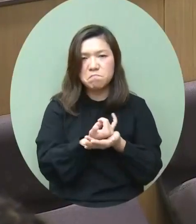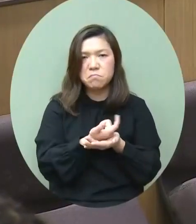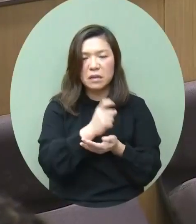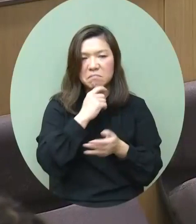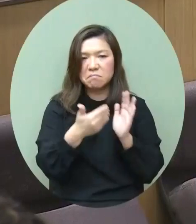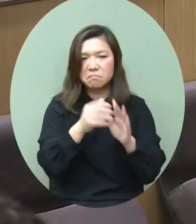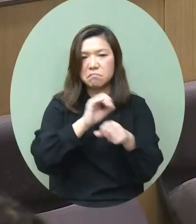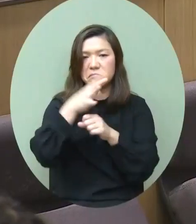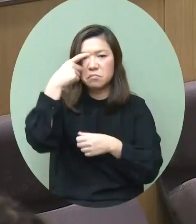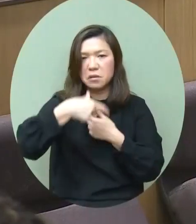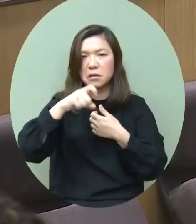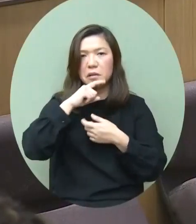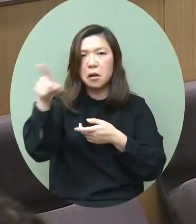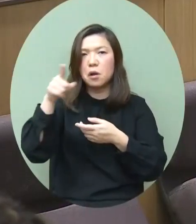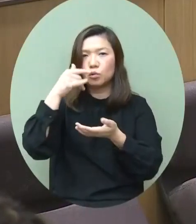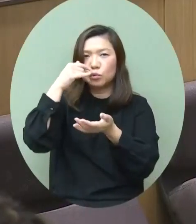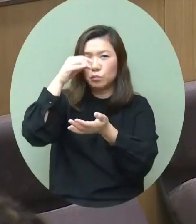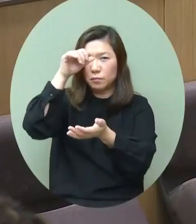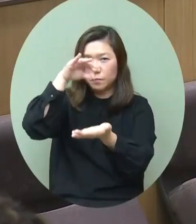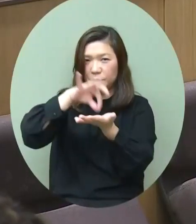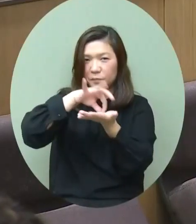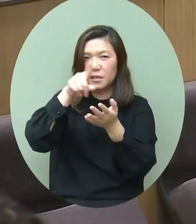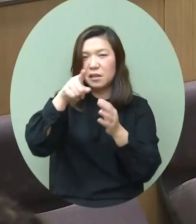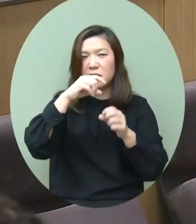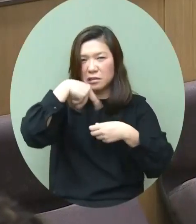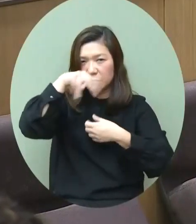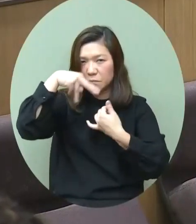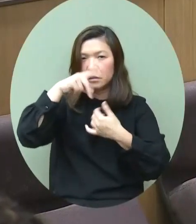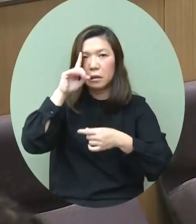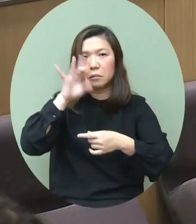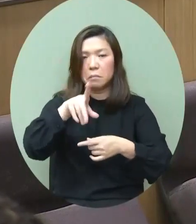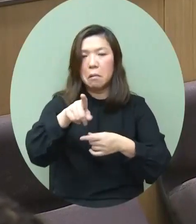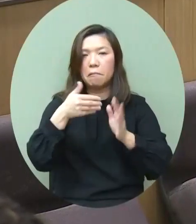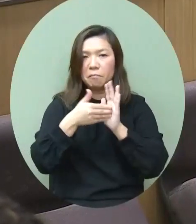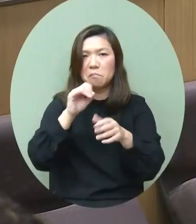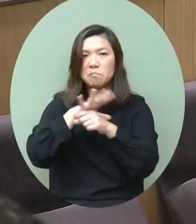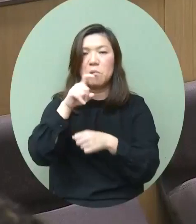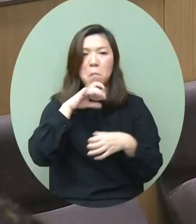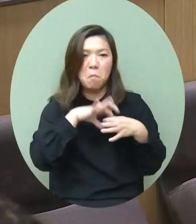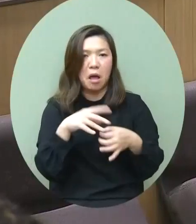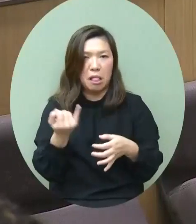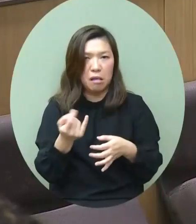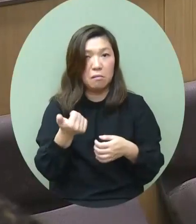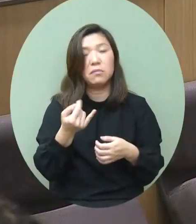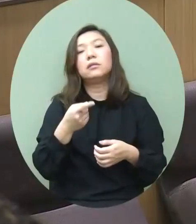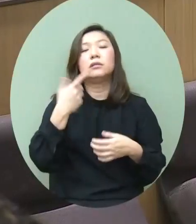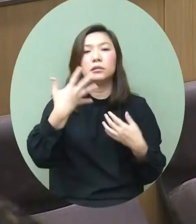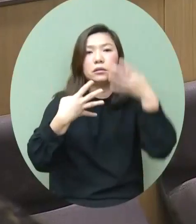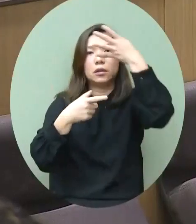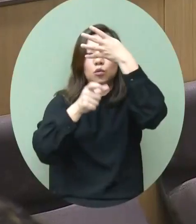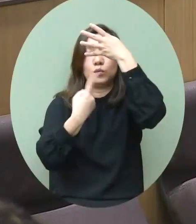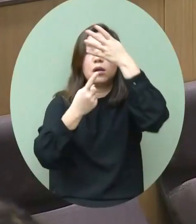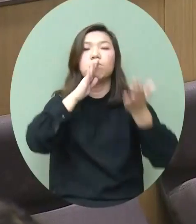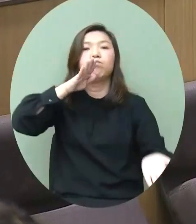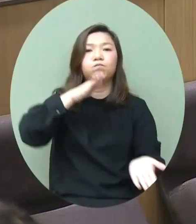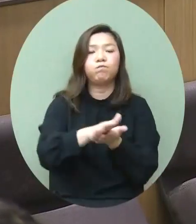確診的抵港人士所住的監禁酒店的防控工作有關而中國政府早前宣布從4月1號開始會撤